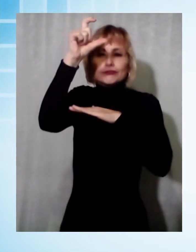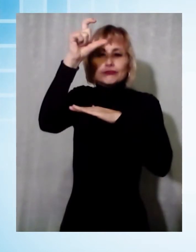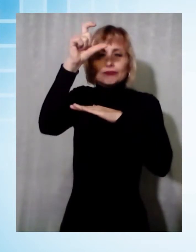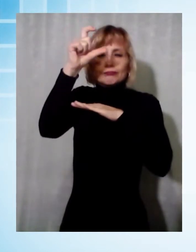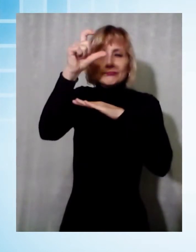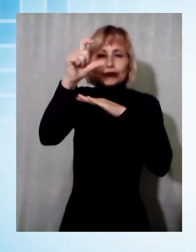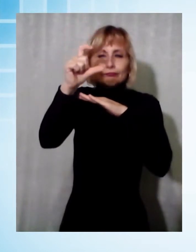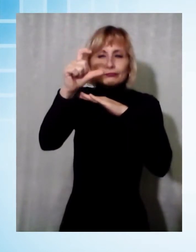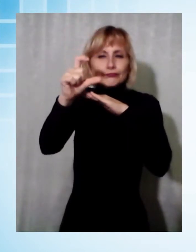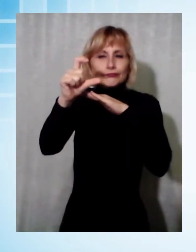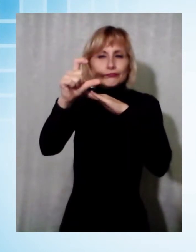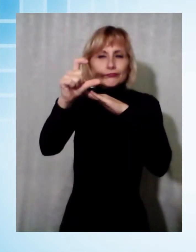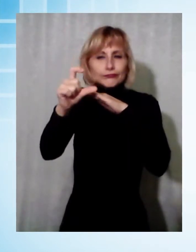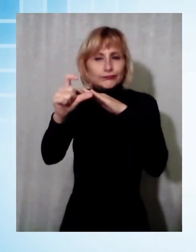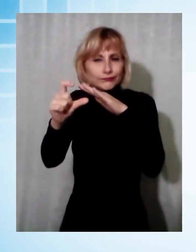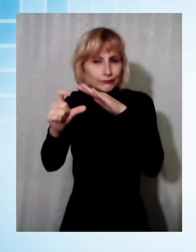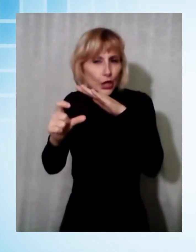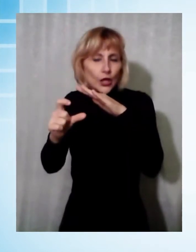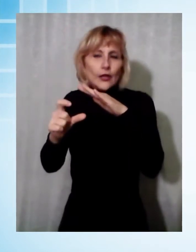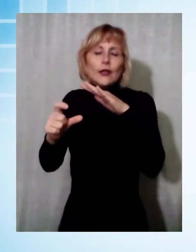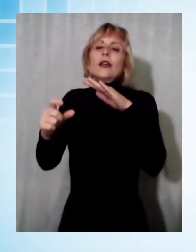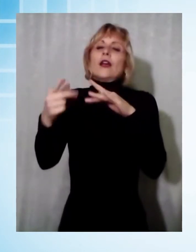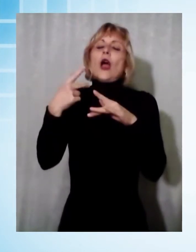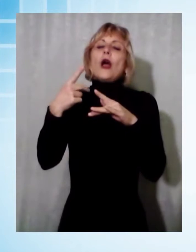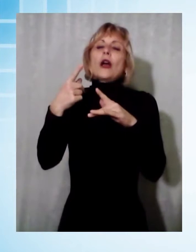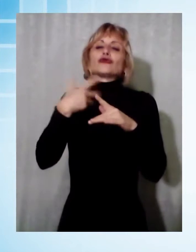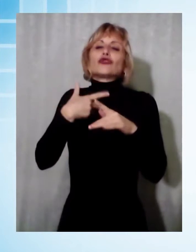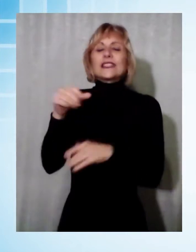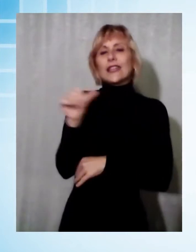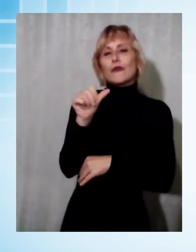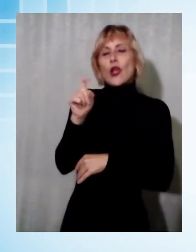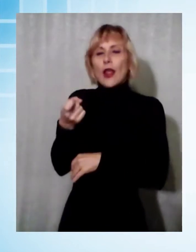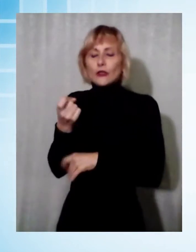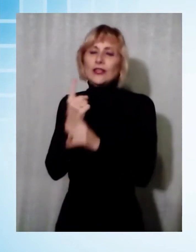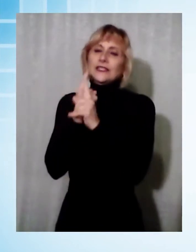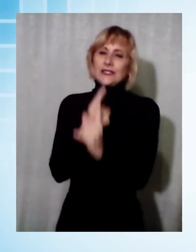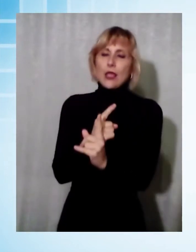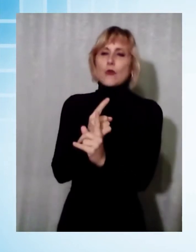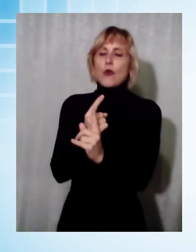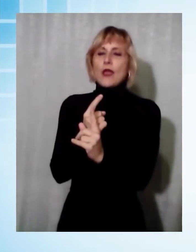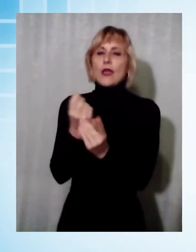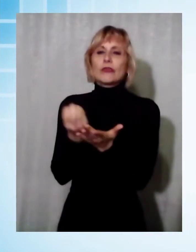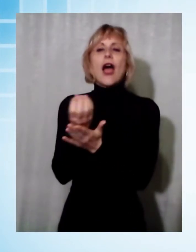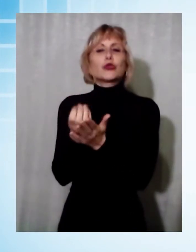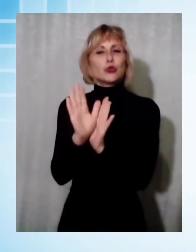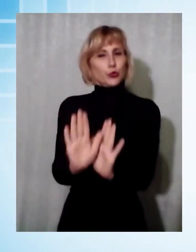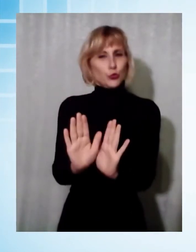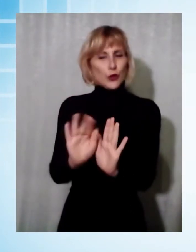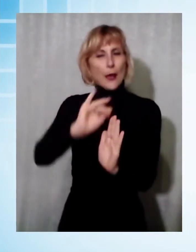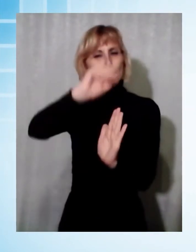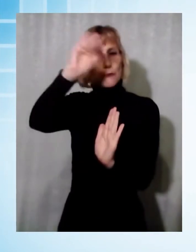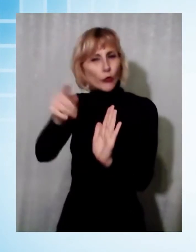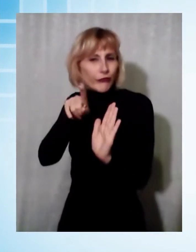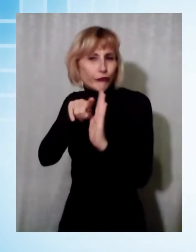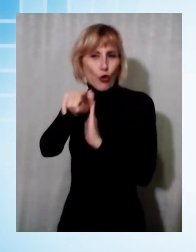questi eventi legati alla visione del Monte Forato e non solo. Io seguo tutti gli anni e quindi per me è sempre un'emozione,